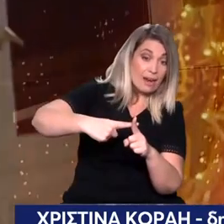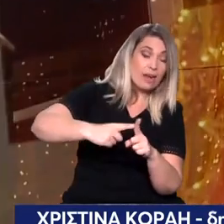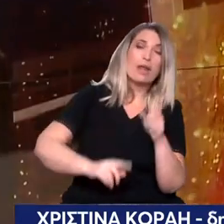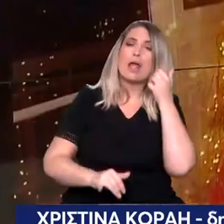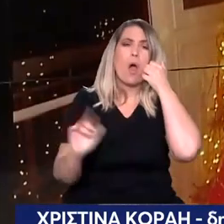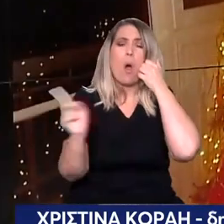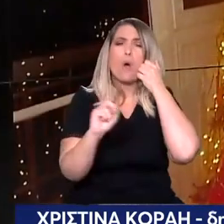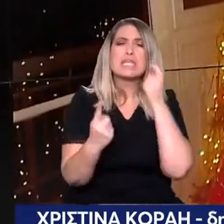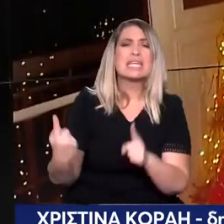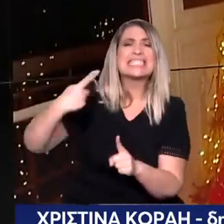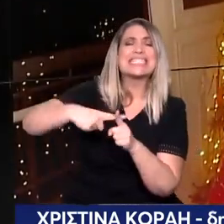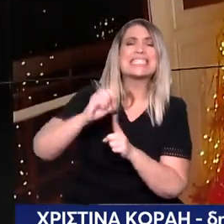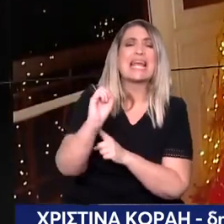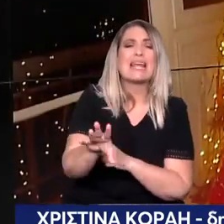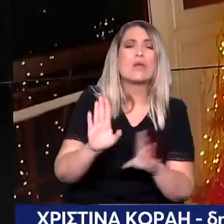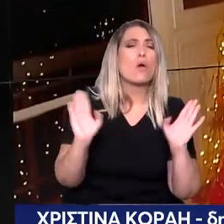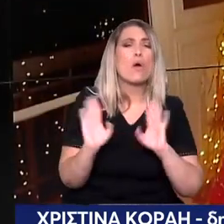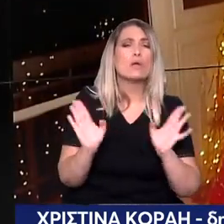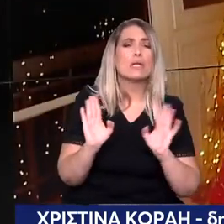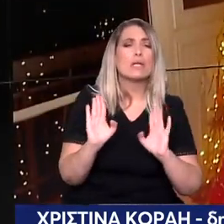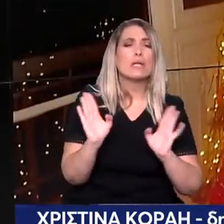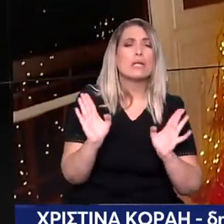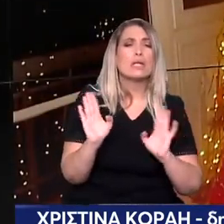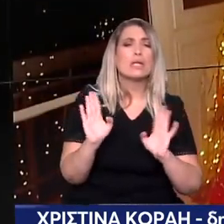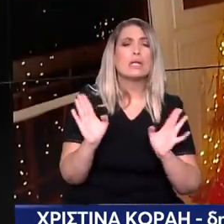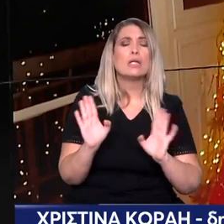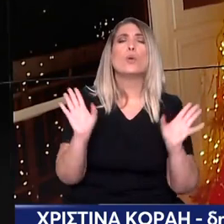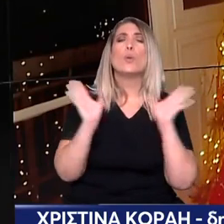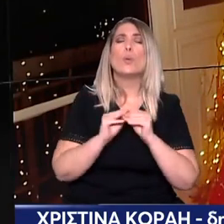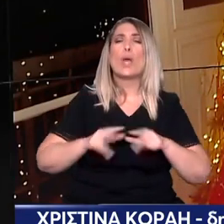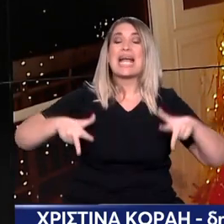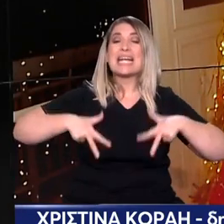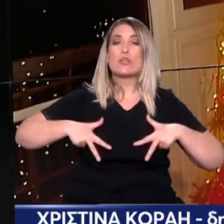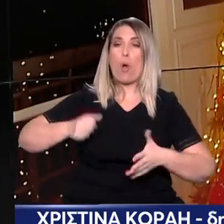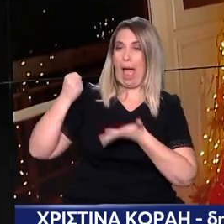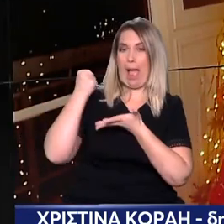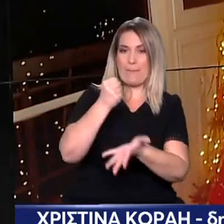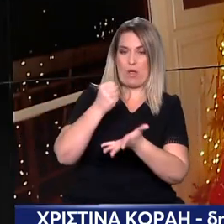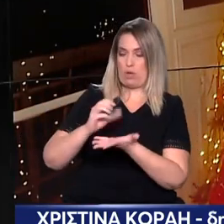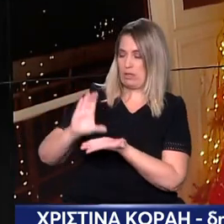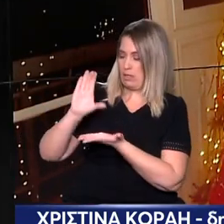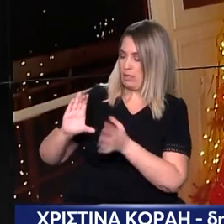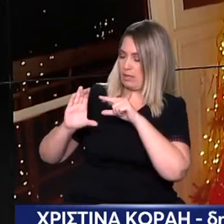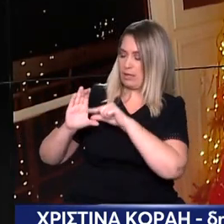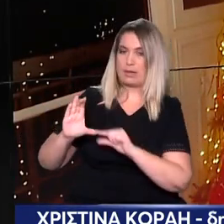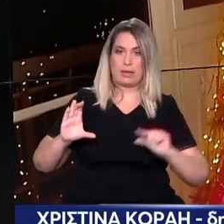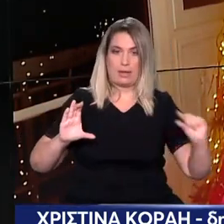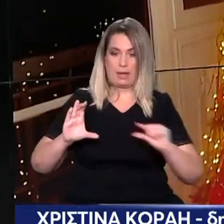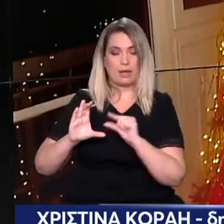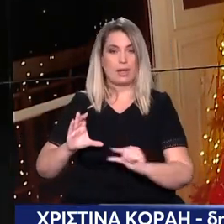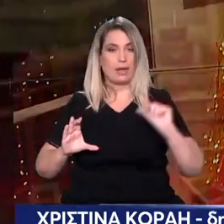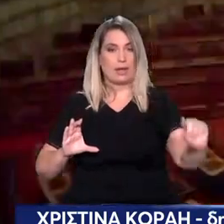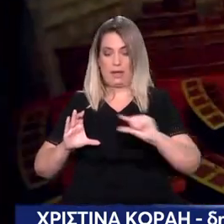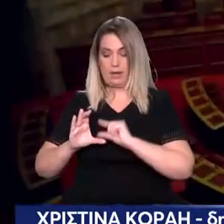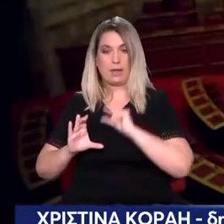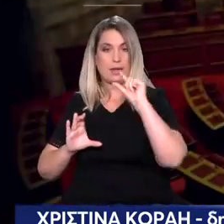Όχι έξτρα. Είναι το υπόλοιπο της κρατικής επιχορήγεσης. Α μπράβο. Λοιπόν από